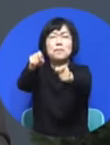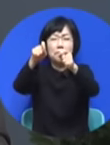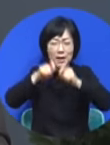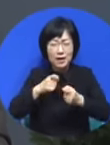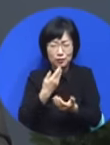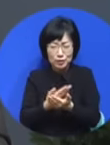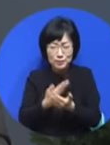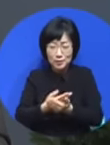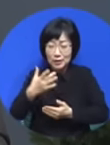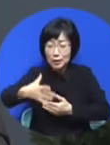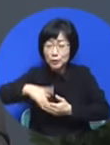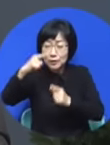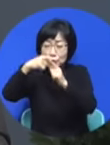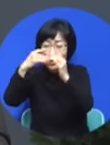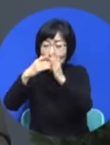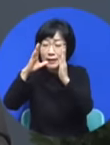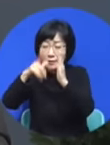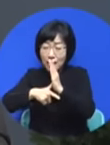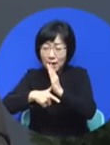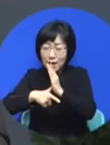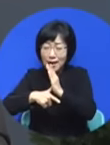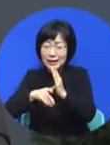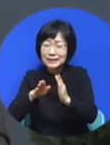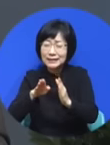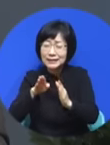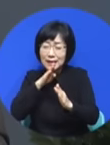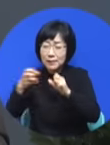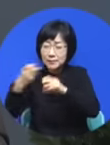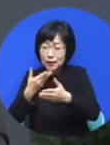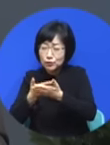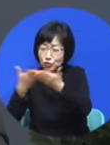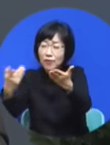초대교에 주신 참응답을 우리에게 주시옵소서.